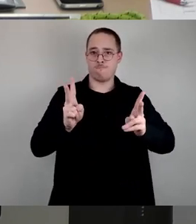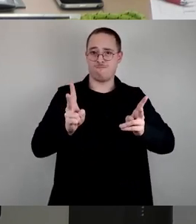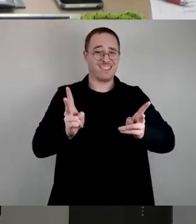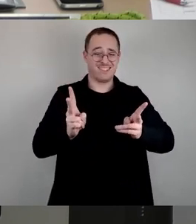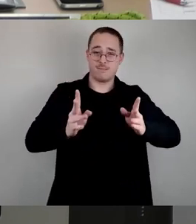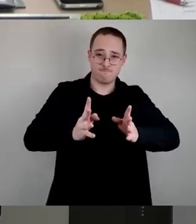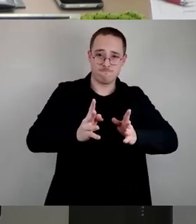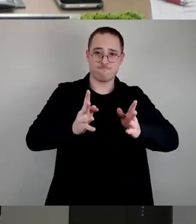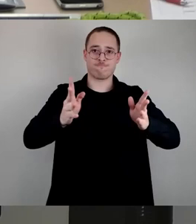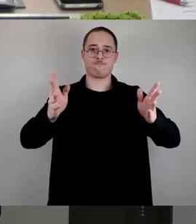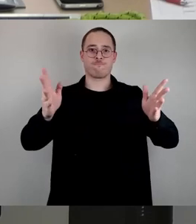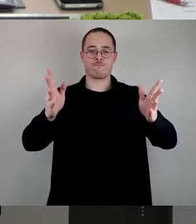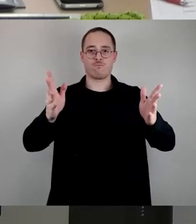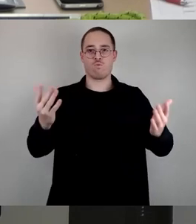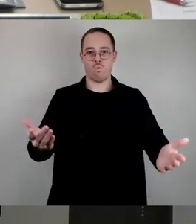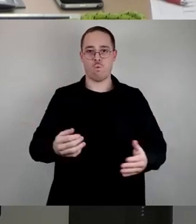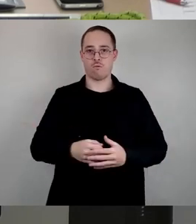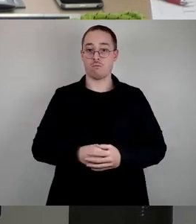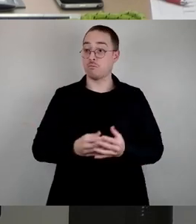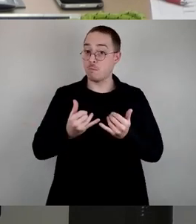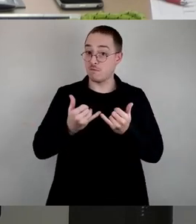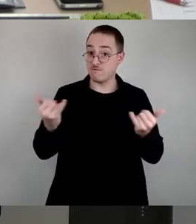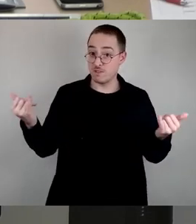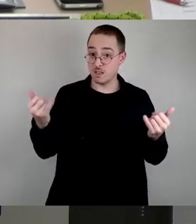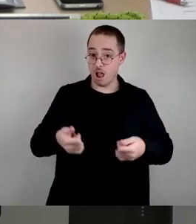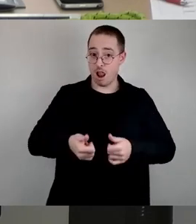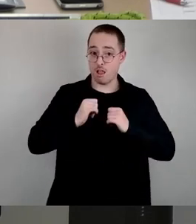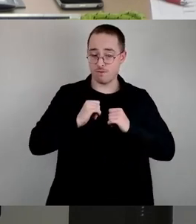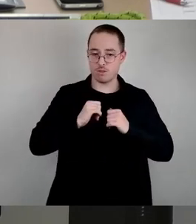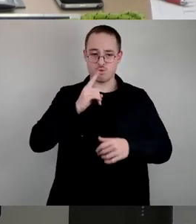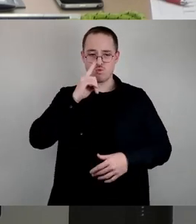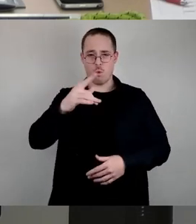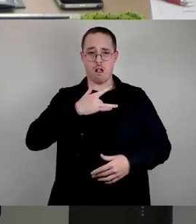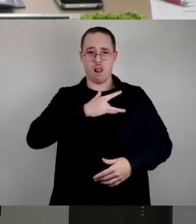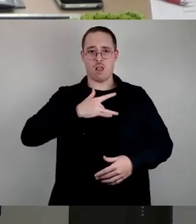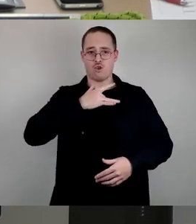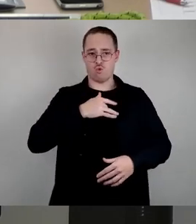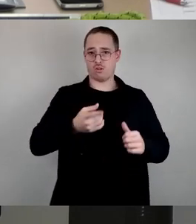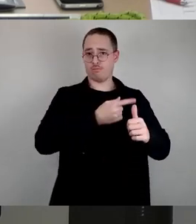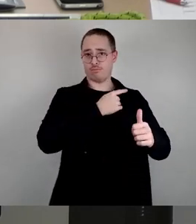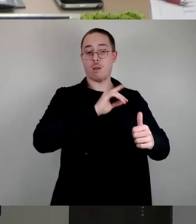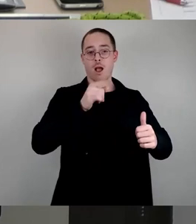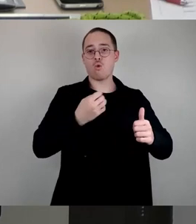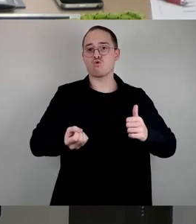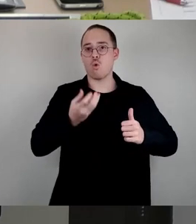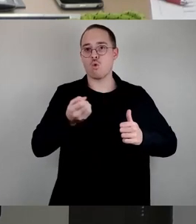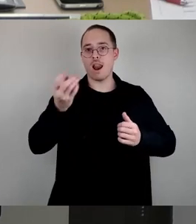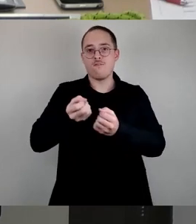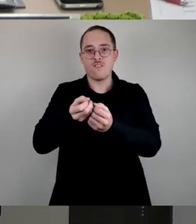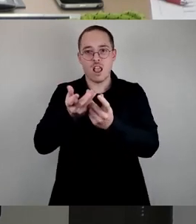indem Sie nicht nur religiöse Aspekte, sondern auch die Kultur, die Vielfalt kennenzulernen.